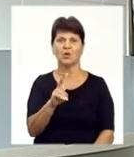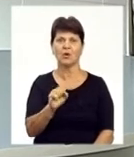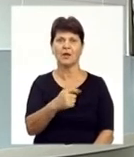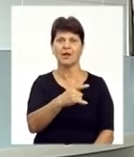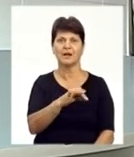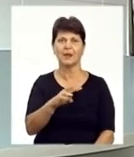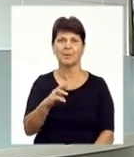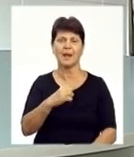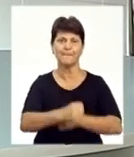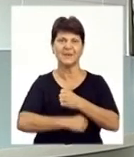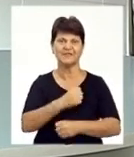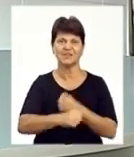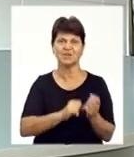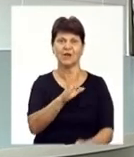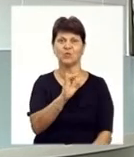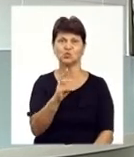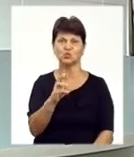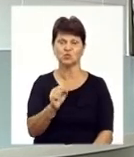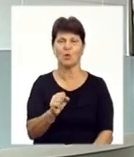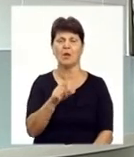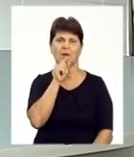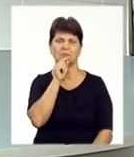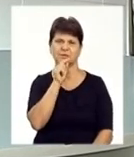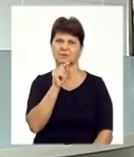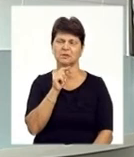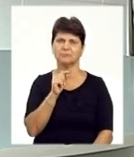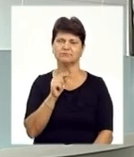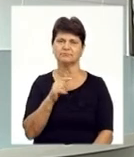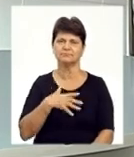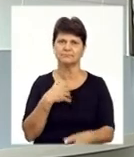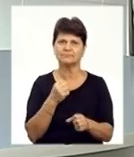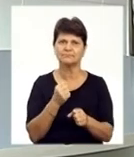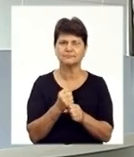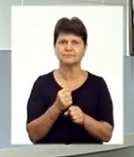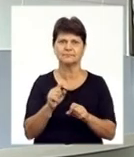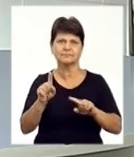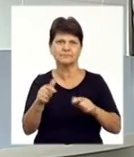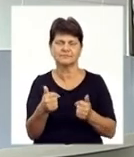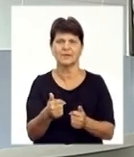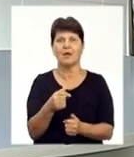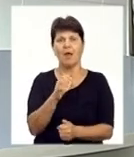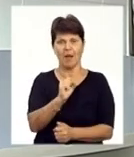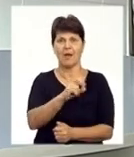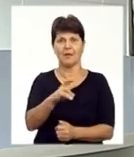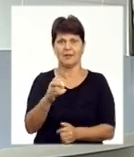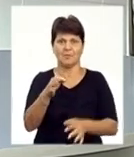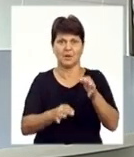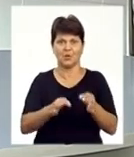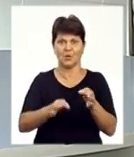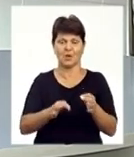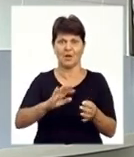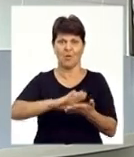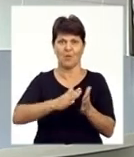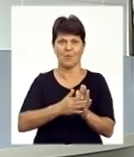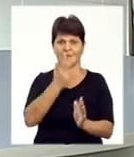Вінницького району. Птиця вибаглива, кажуть мисливствознавці, проте здатна призвичаєтись до наших природніх умов. Минулого